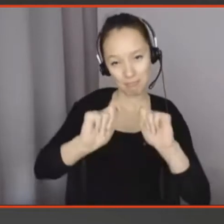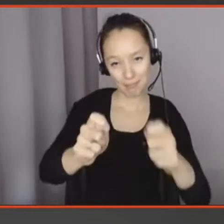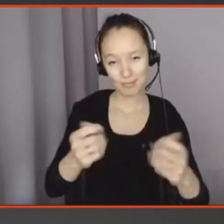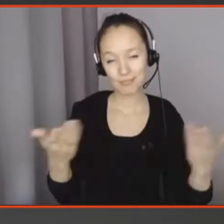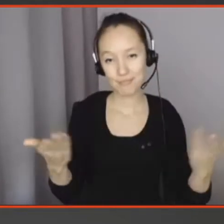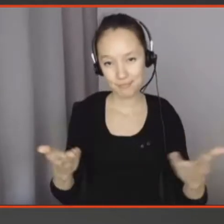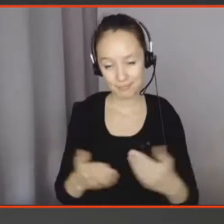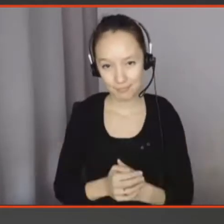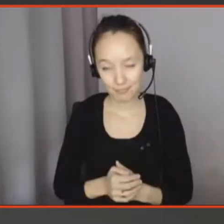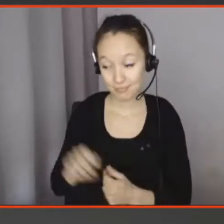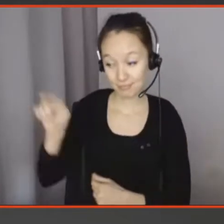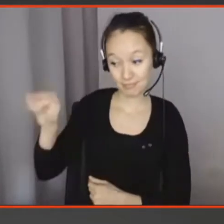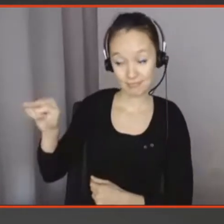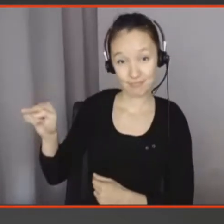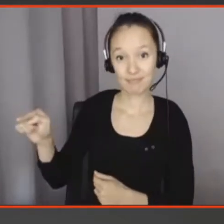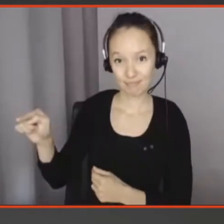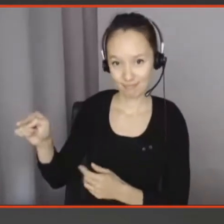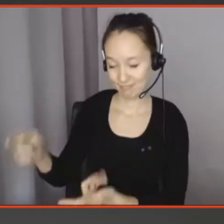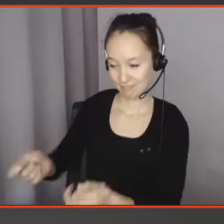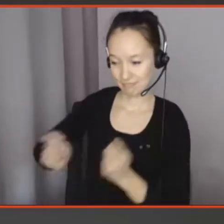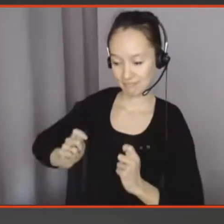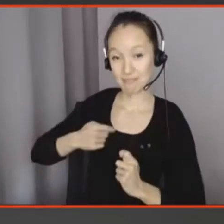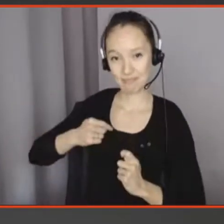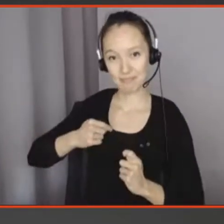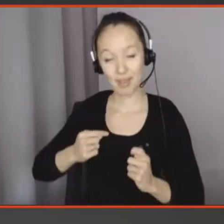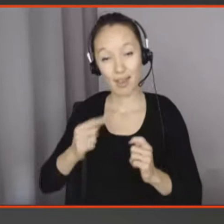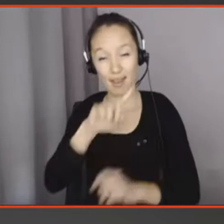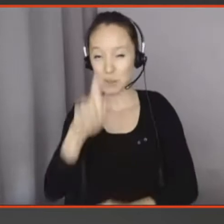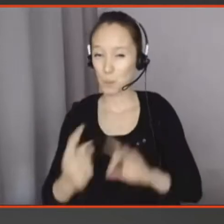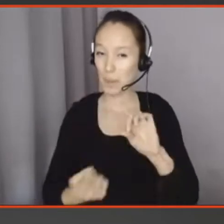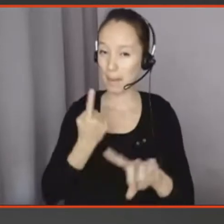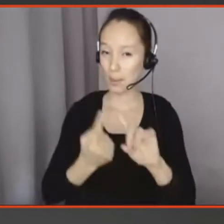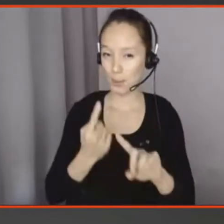Karine m'a demandé de vous poser une question importante avant de commencer sa conférence.